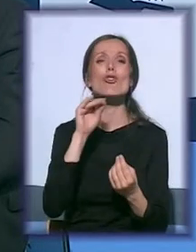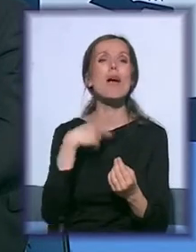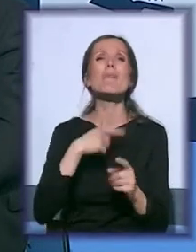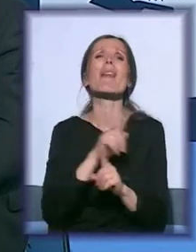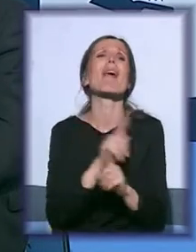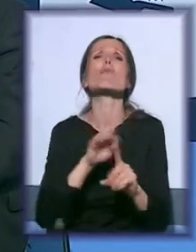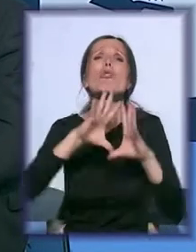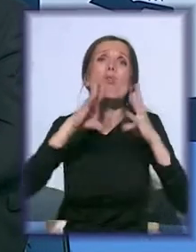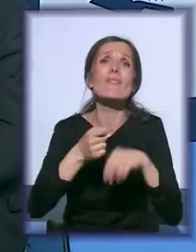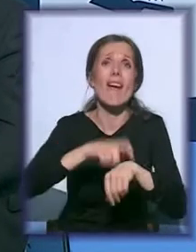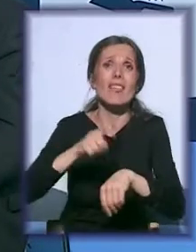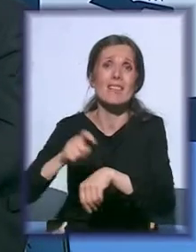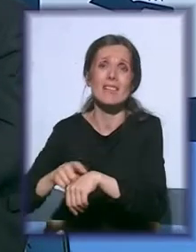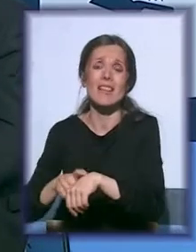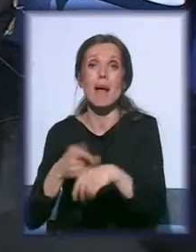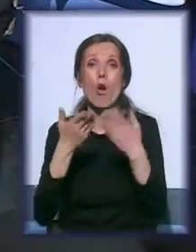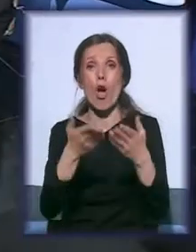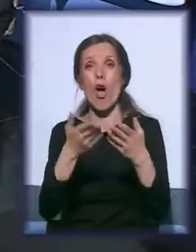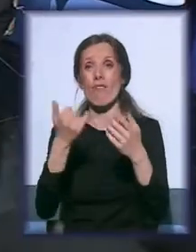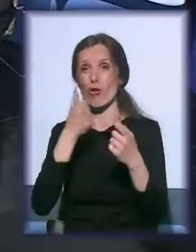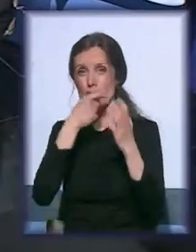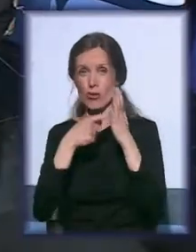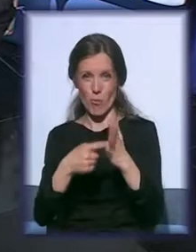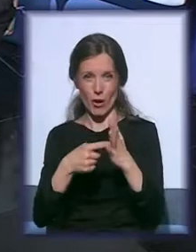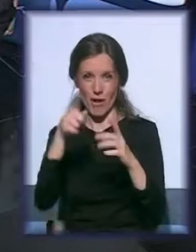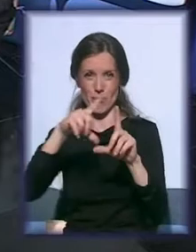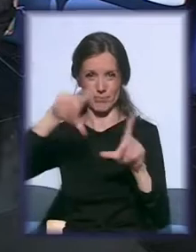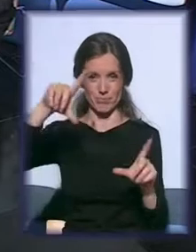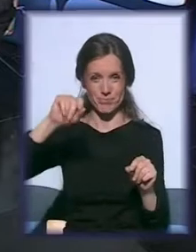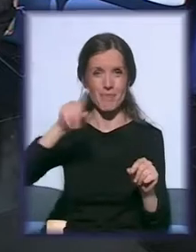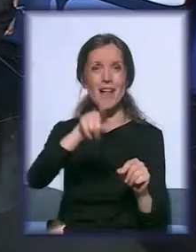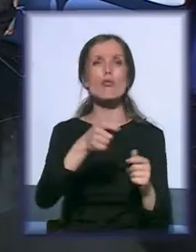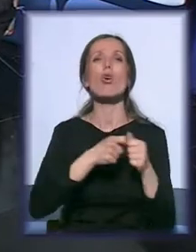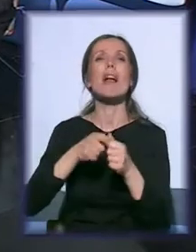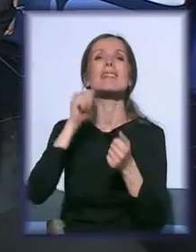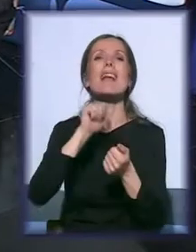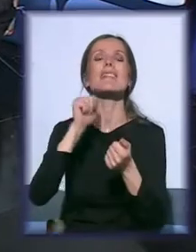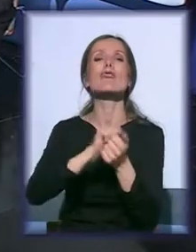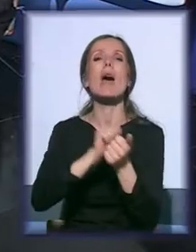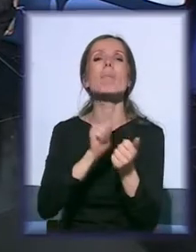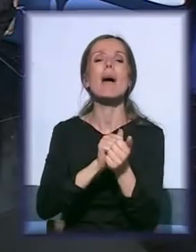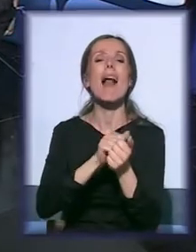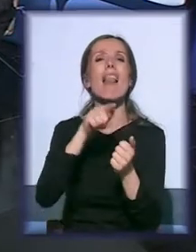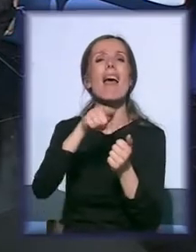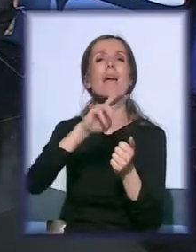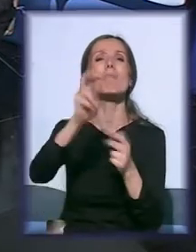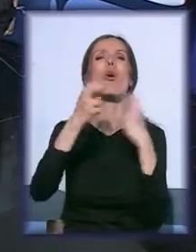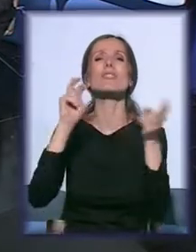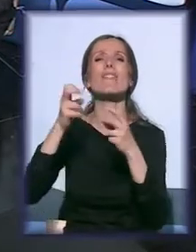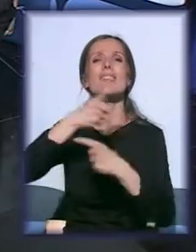stignemo. Ovako su organizacije štampale pozive za okrugle stolove, delili smo jedni drugima, ko ne stigne da zna.